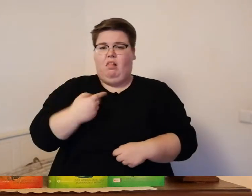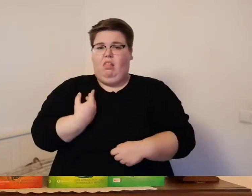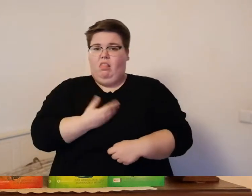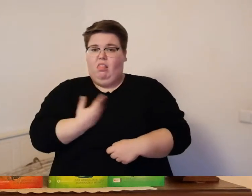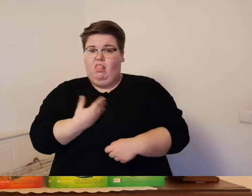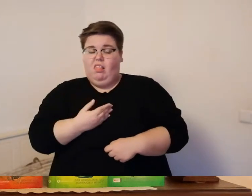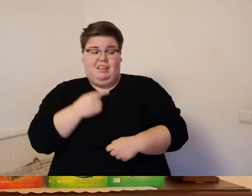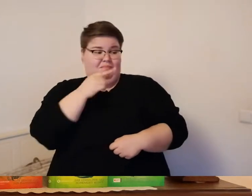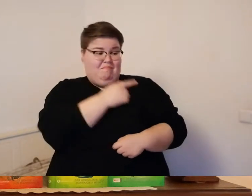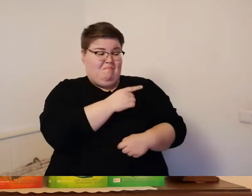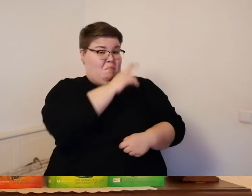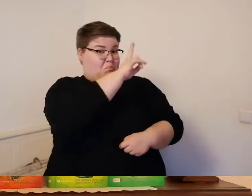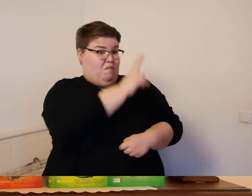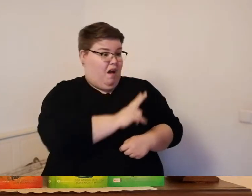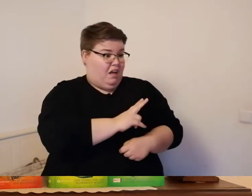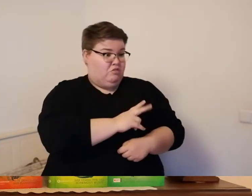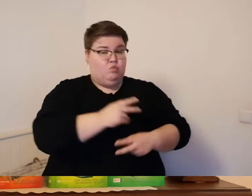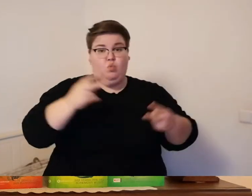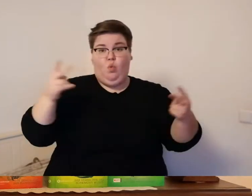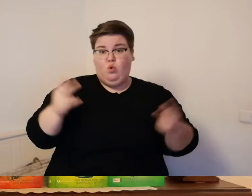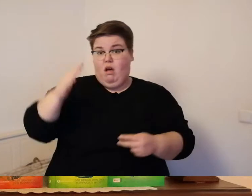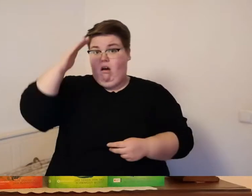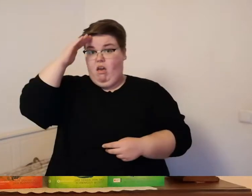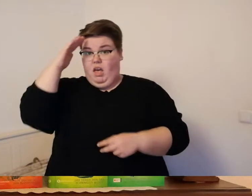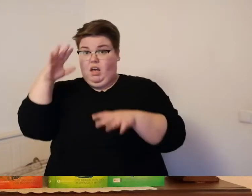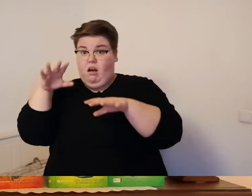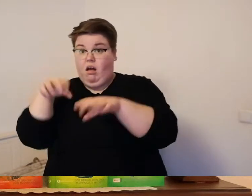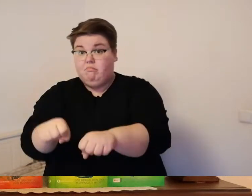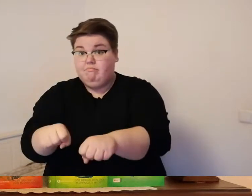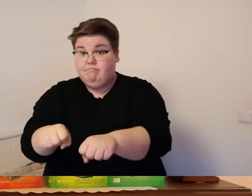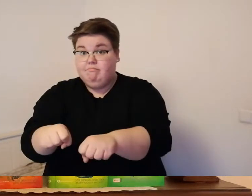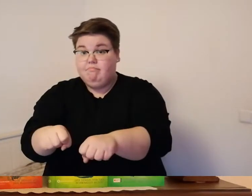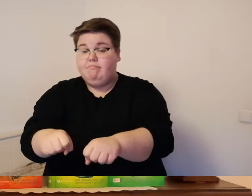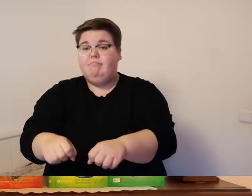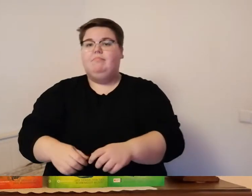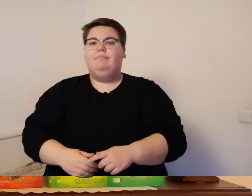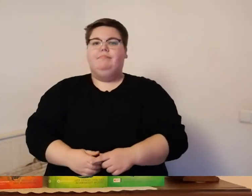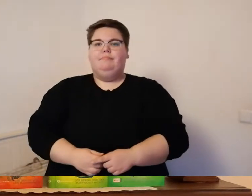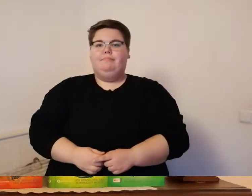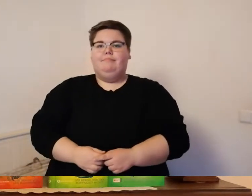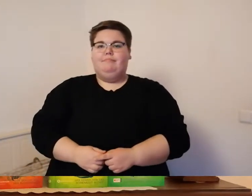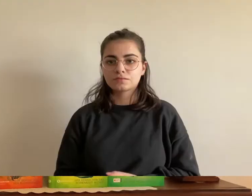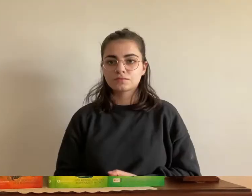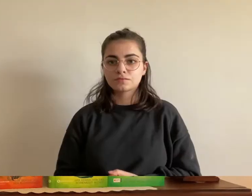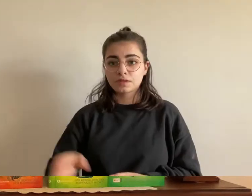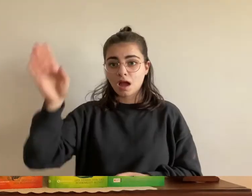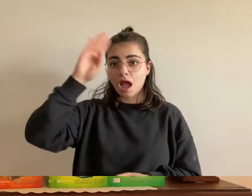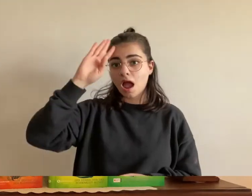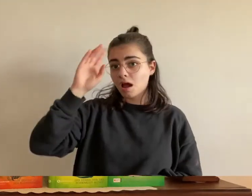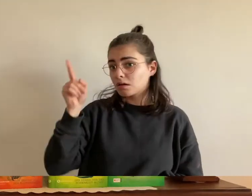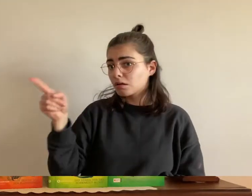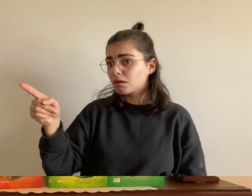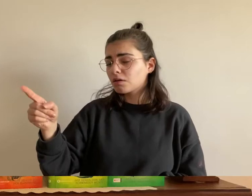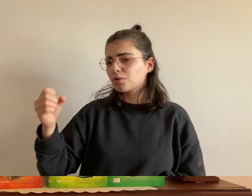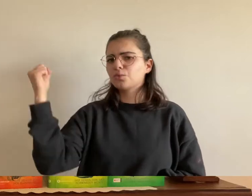seine gefangenen weiter bewachen oder den eindringling von seinem nest vertreiben sollte eric